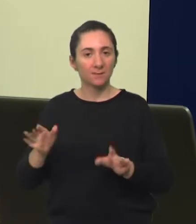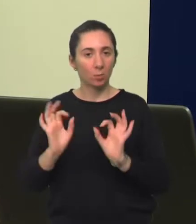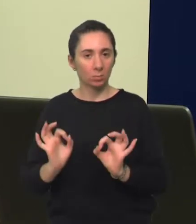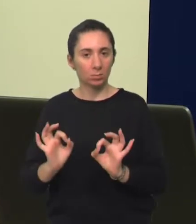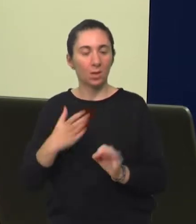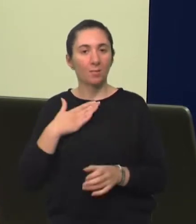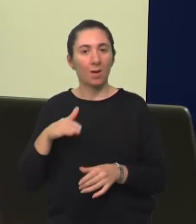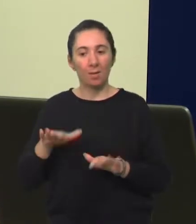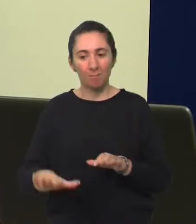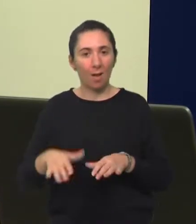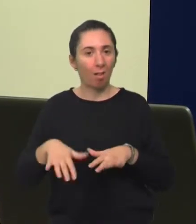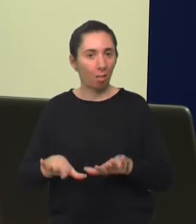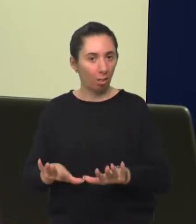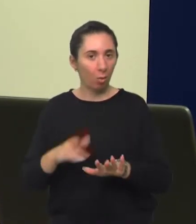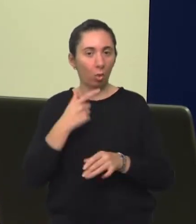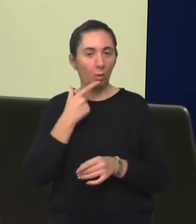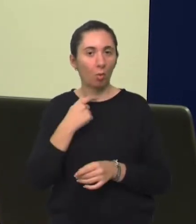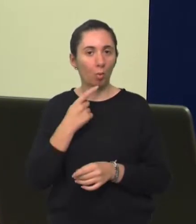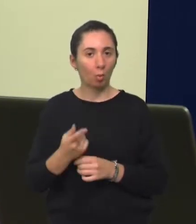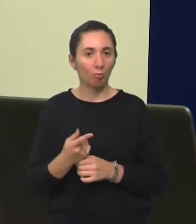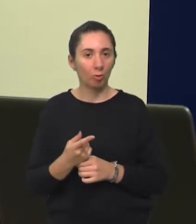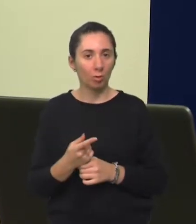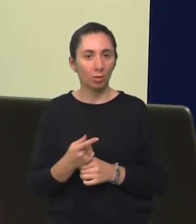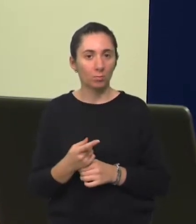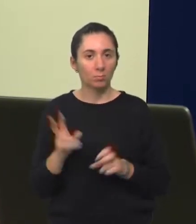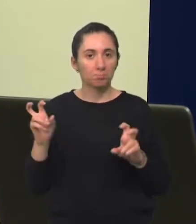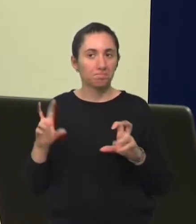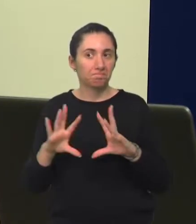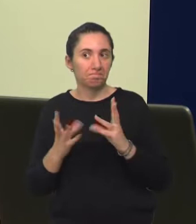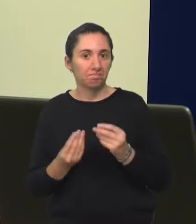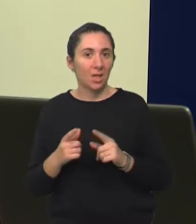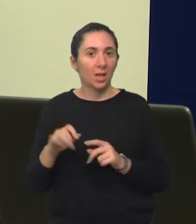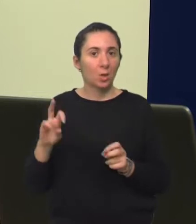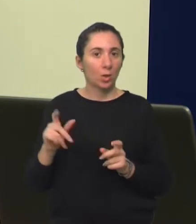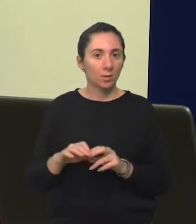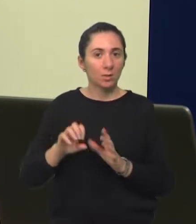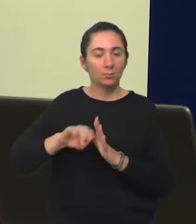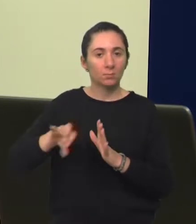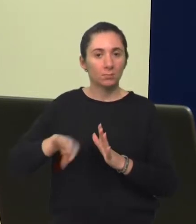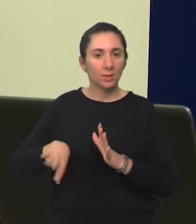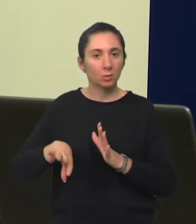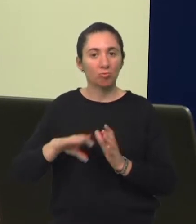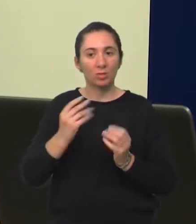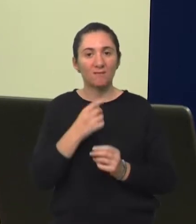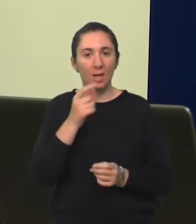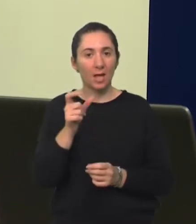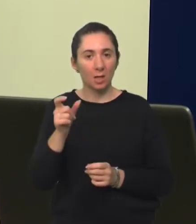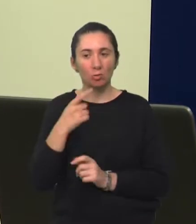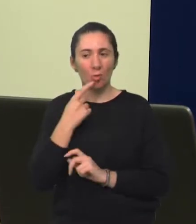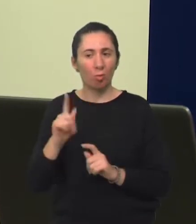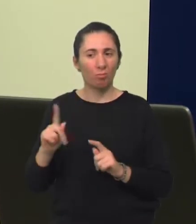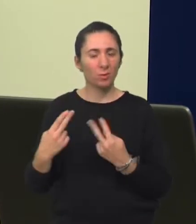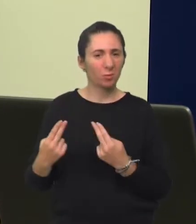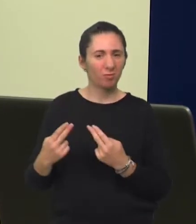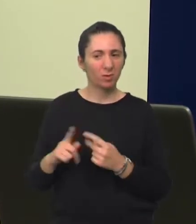Vrlo često imate male ljude koji govore telegrafski. Zapravo izostavljaju sve one riječi koje su im manje